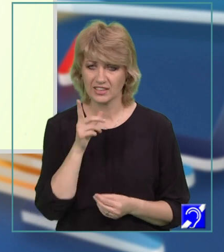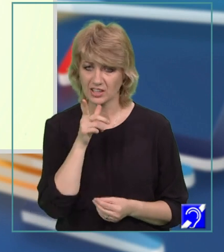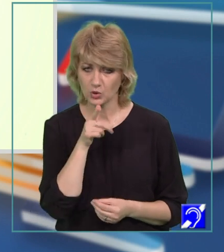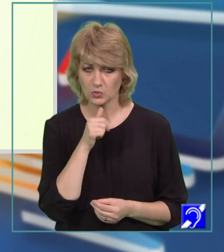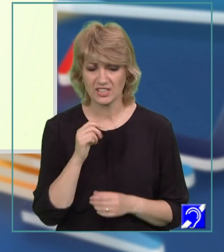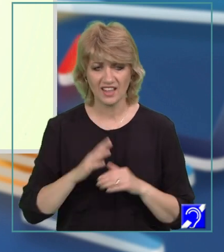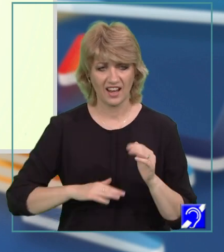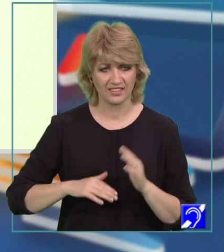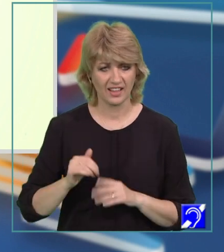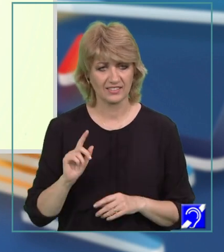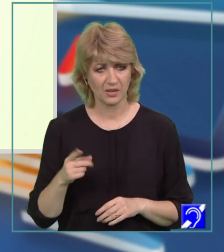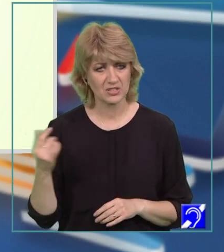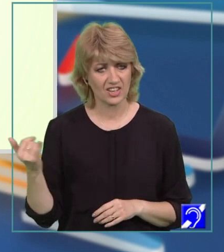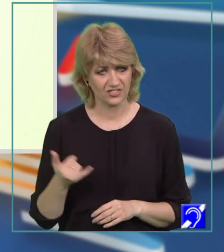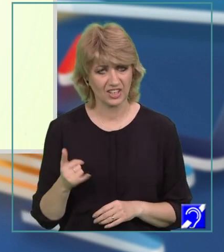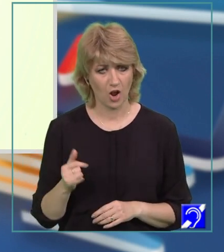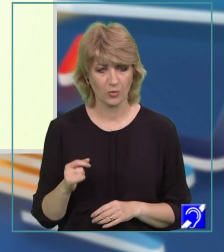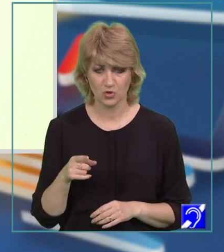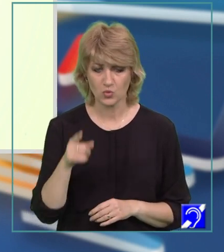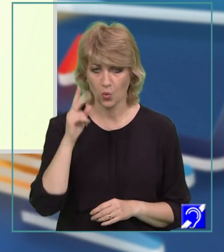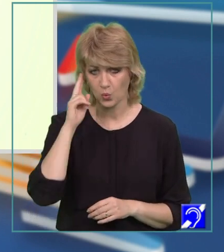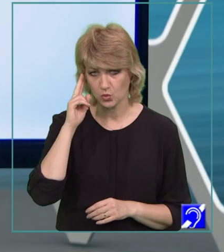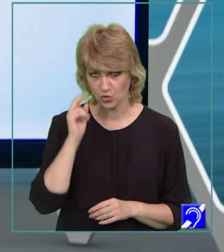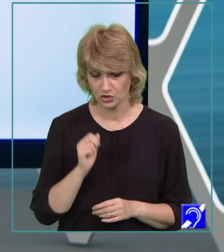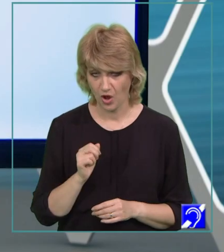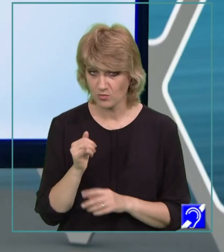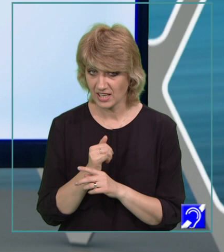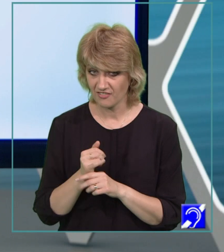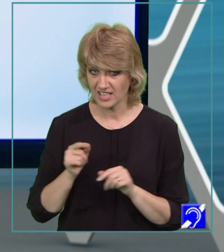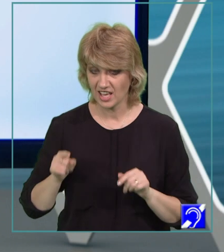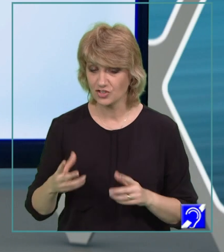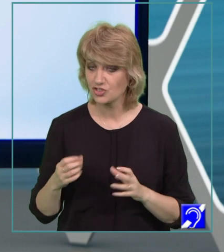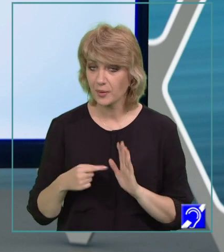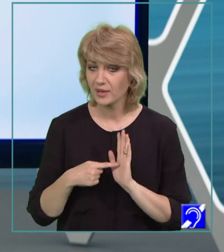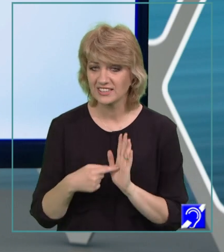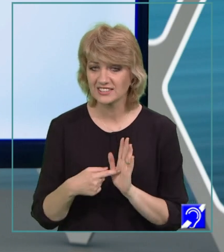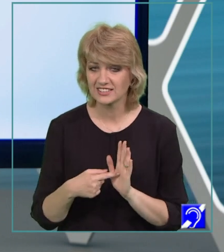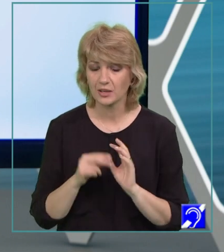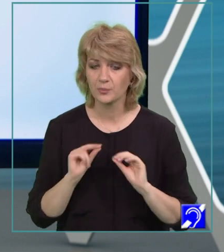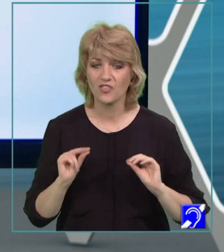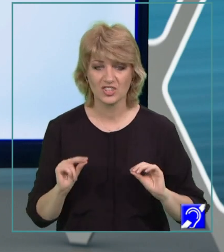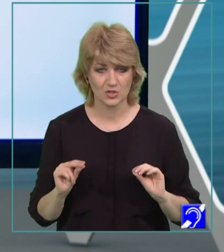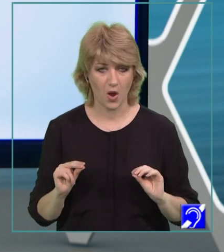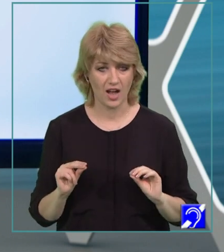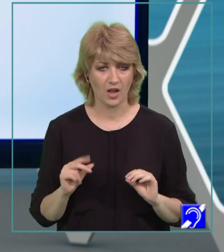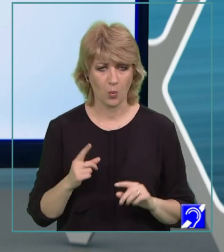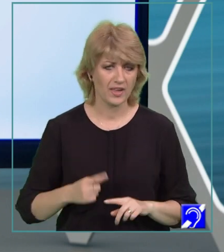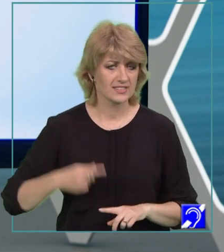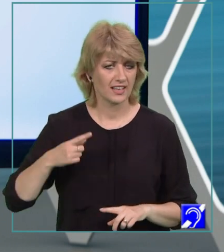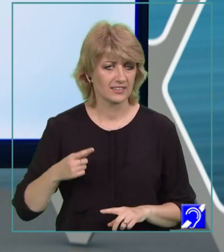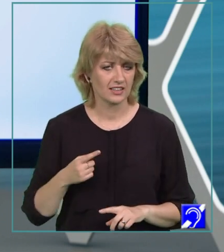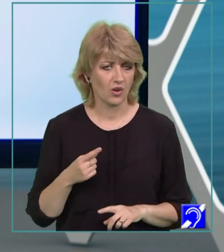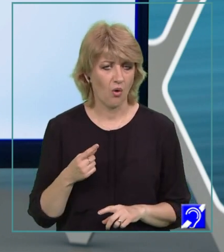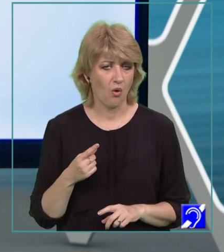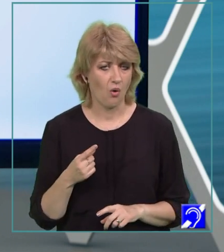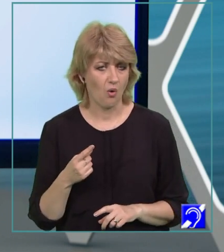talentată, trebuie să vie îndată și o să o cunoști. Observați aici ce-i prezintă profesoara cu exactitate, o